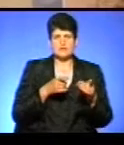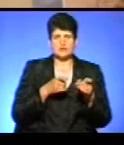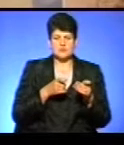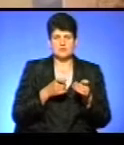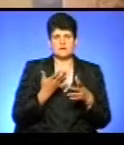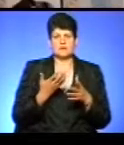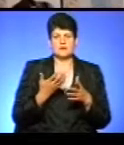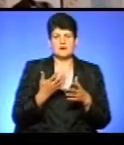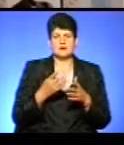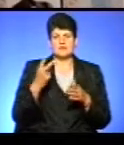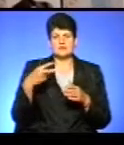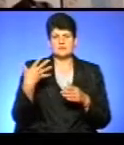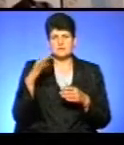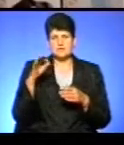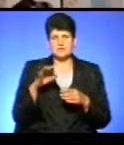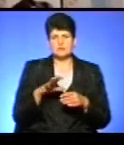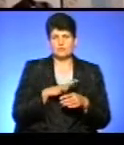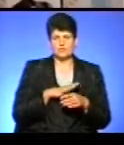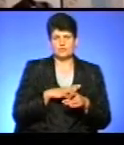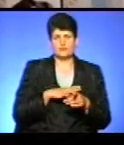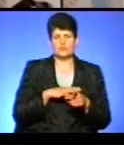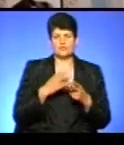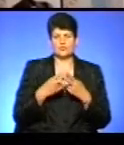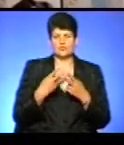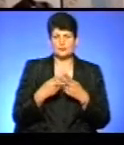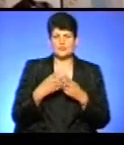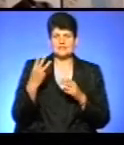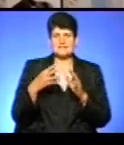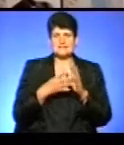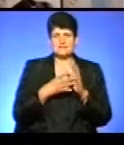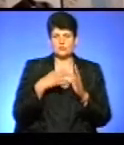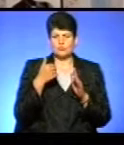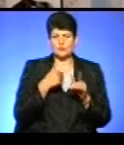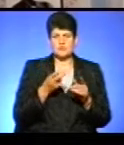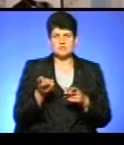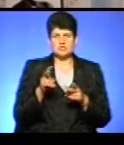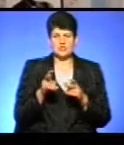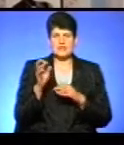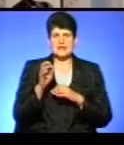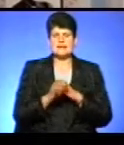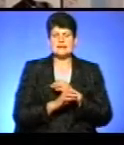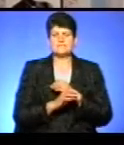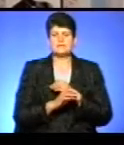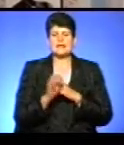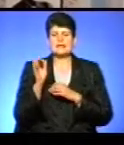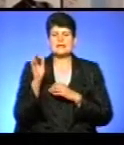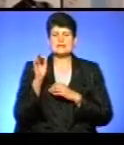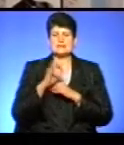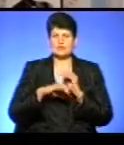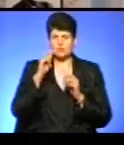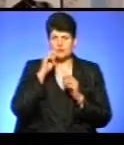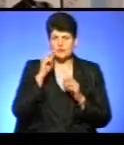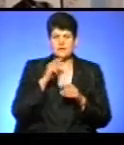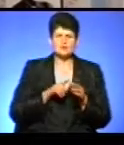і в тюрмах було. За 37-й і 8-й рік. А коли в 39-му році прийшли на Західну Україну, вони вже мали дуже великий досвід. І